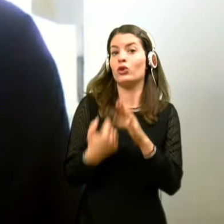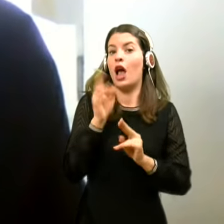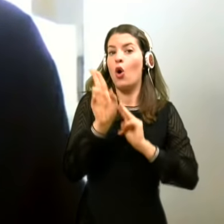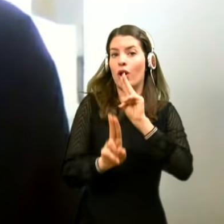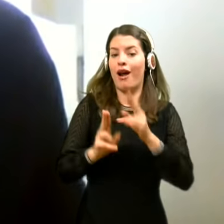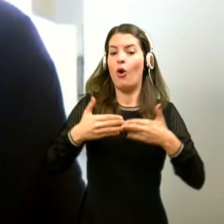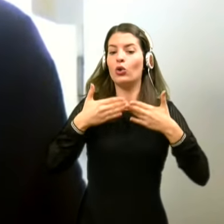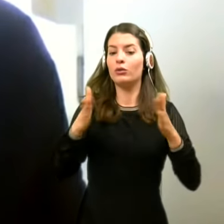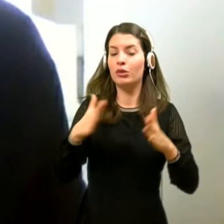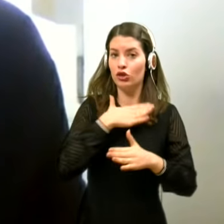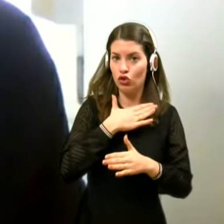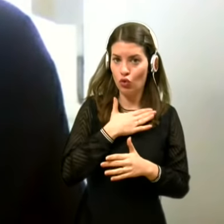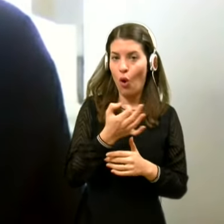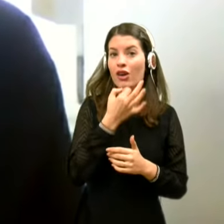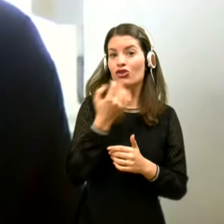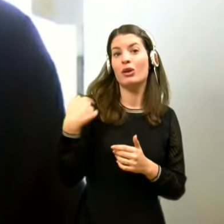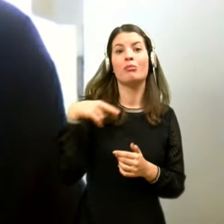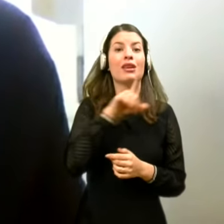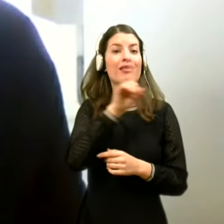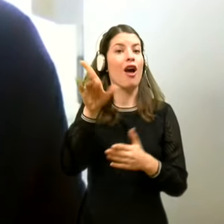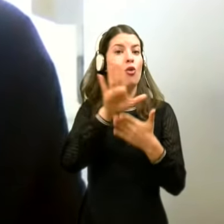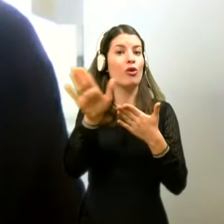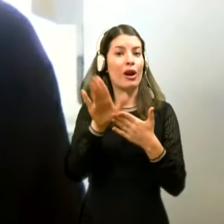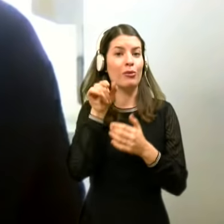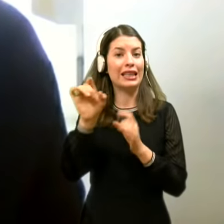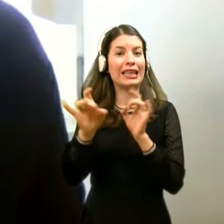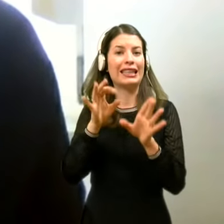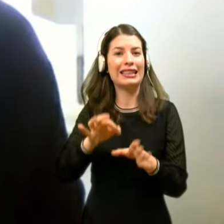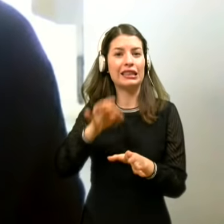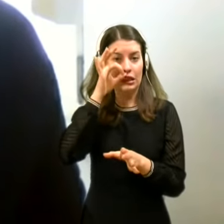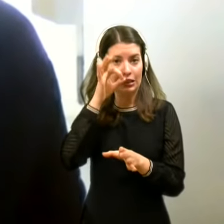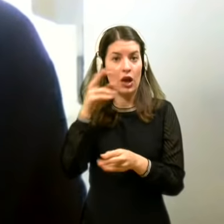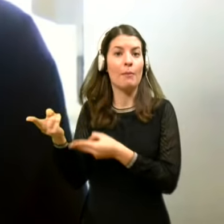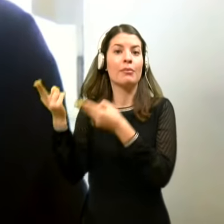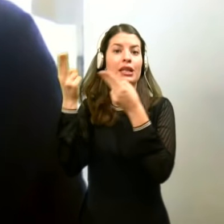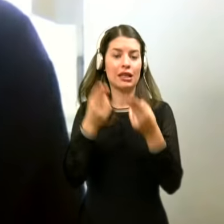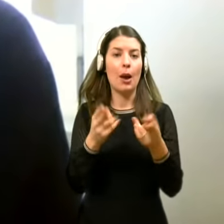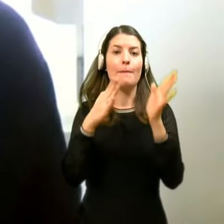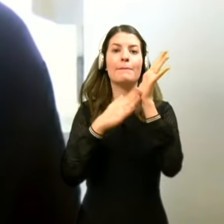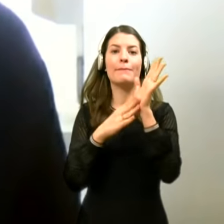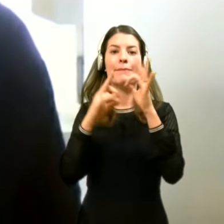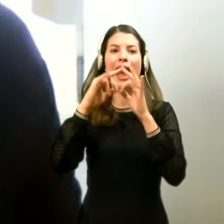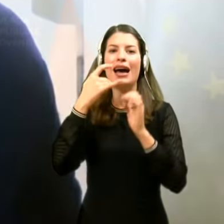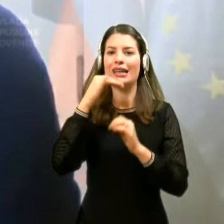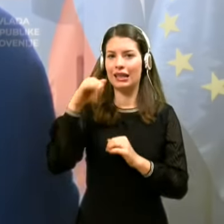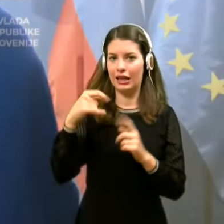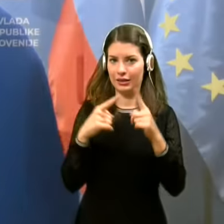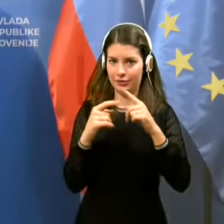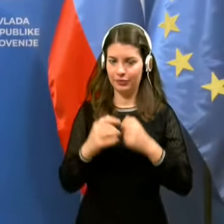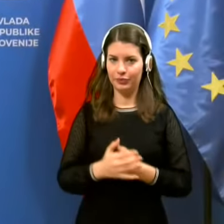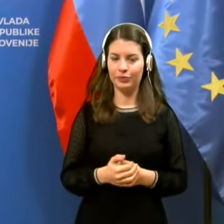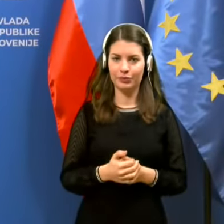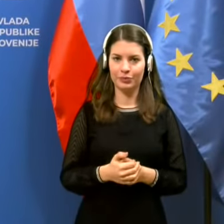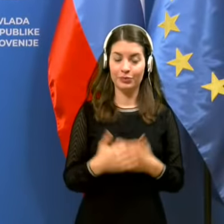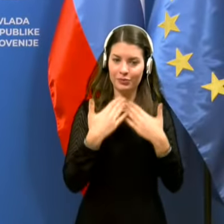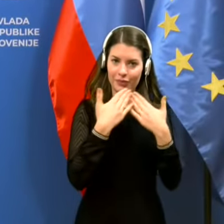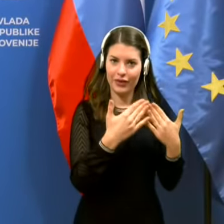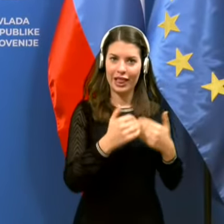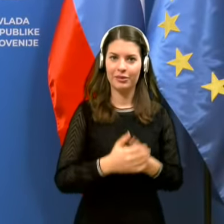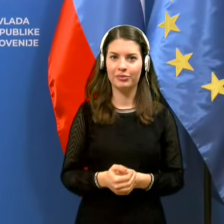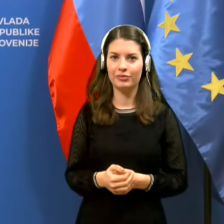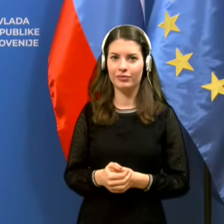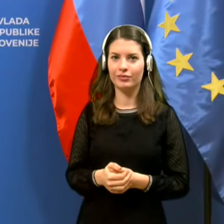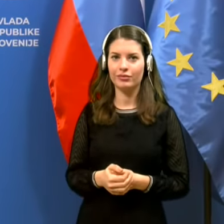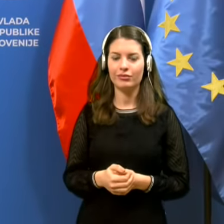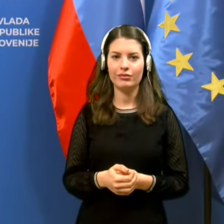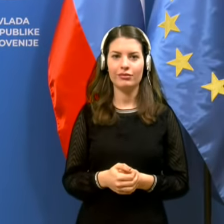šol, če se odpovemo testom UD bio, ki jih je dobavljajo MyWedFarm. Hvala lepa za odgovore. Ja, hvala. Takole,